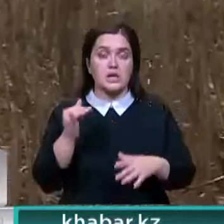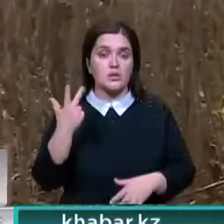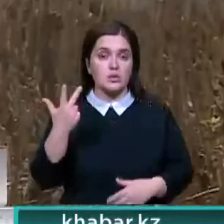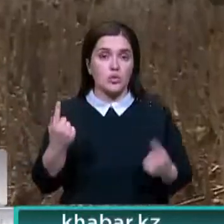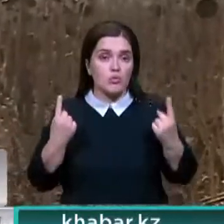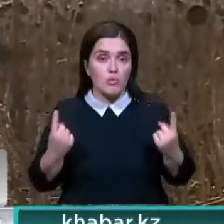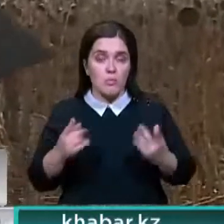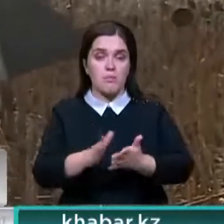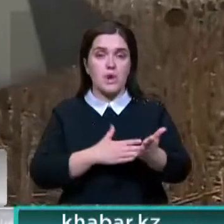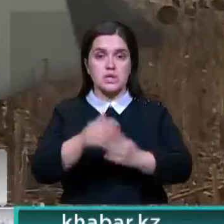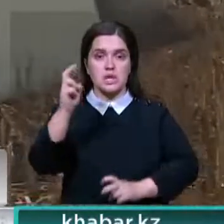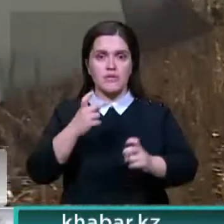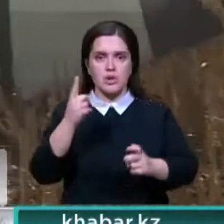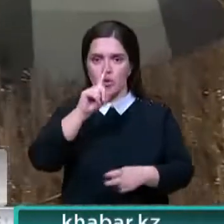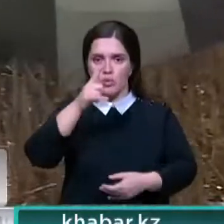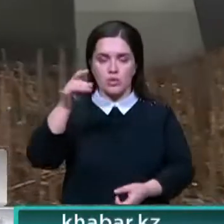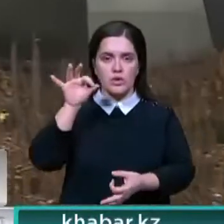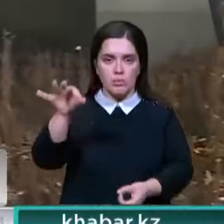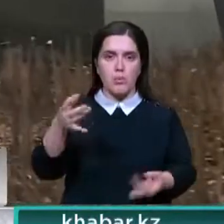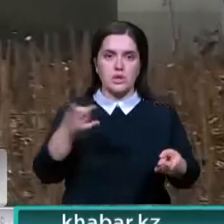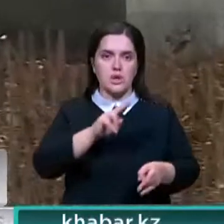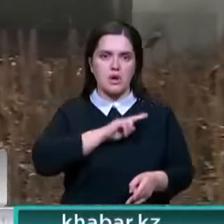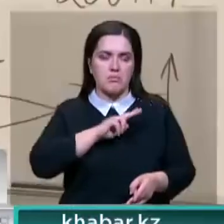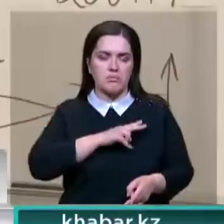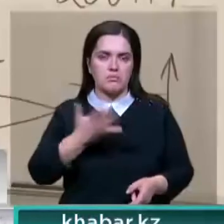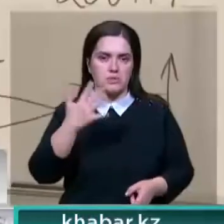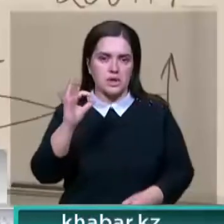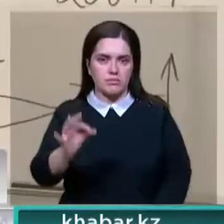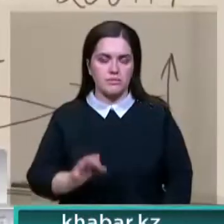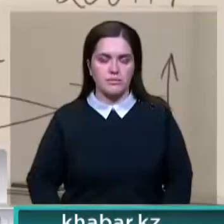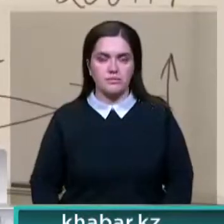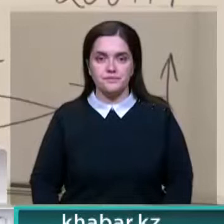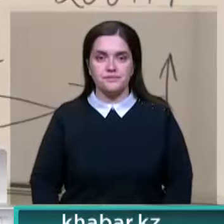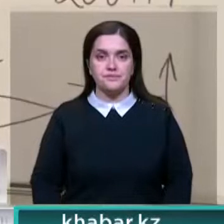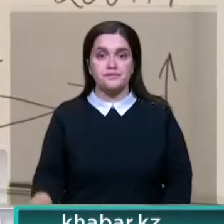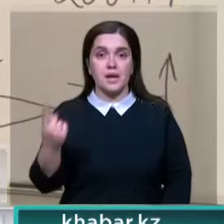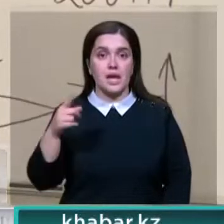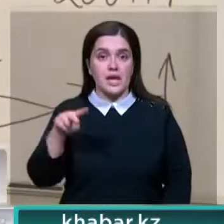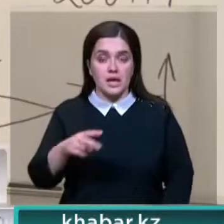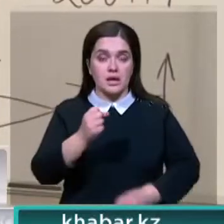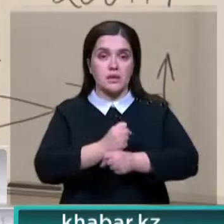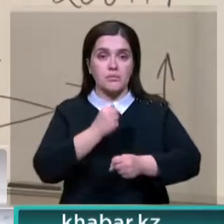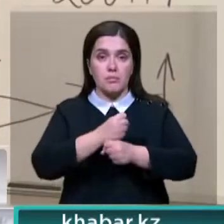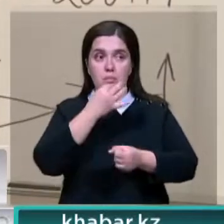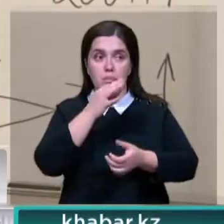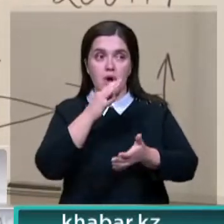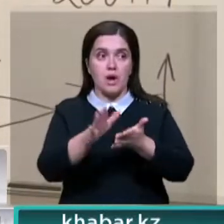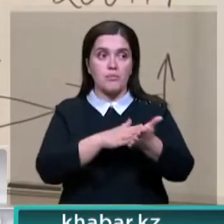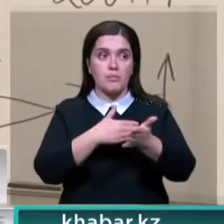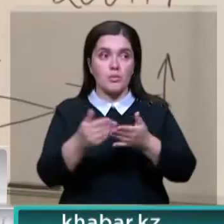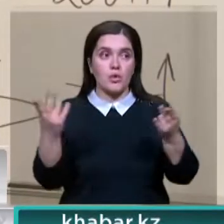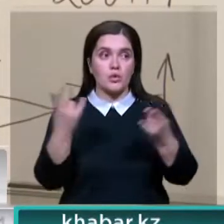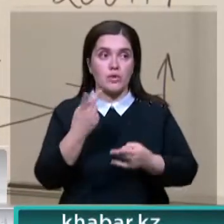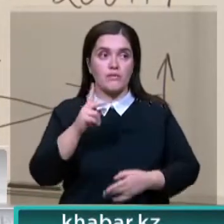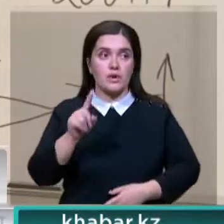крупных маслозаводов один уже год простаивает. Остальные работают в полсилы. Чтобы произвести один литр подсолнечного масла, заводам необходимо примерно 2